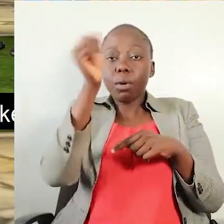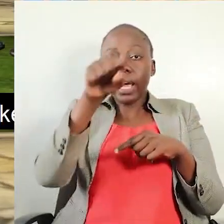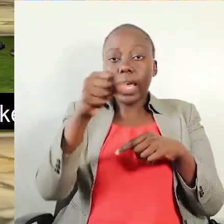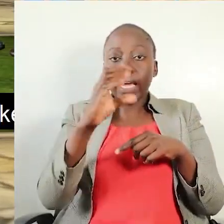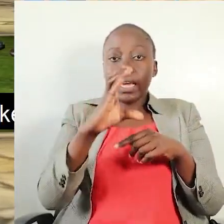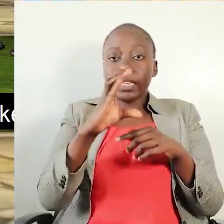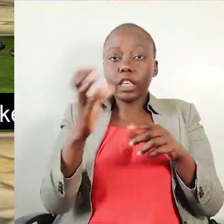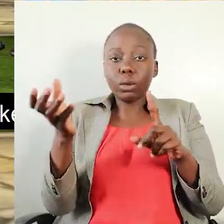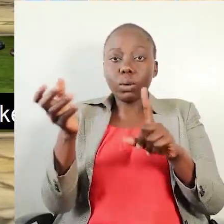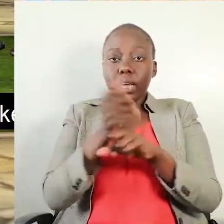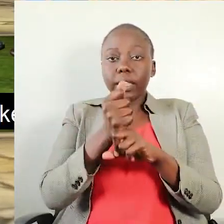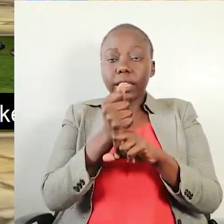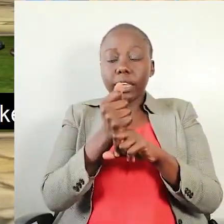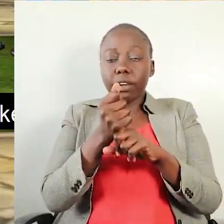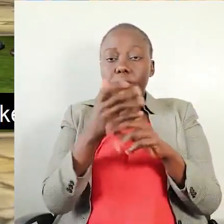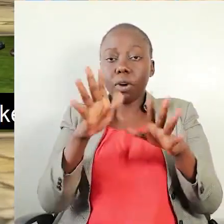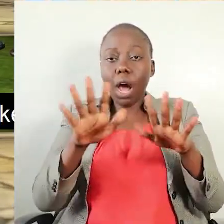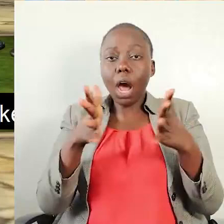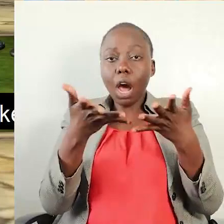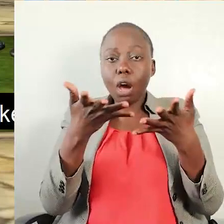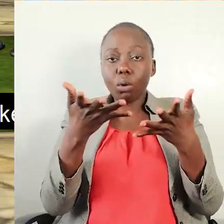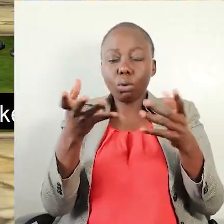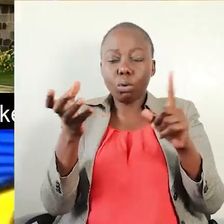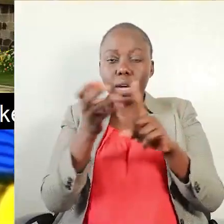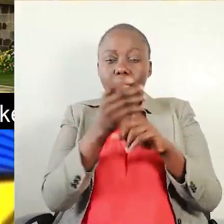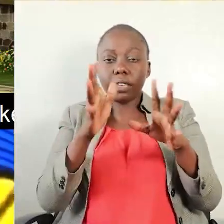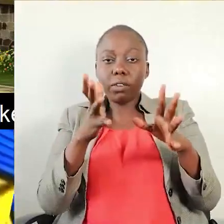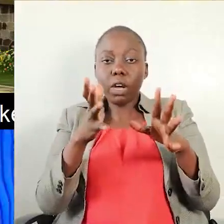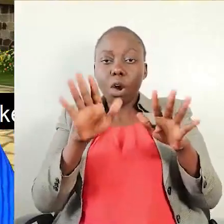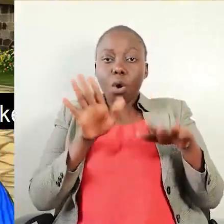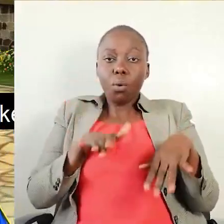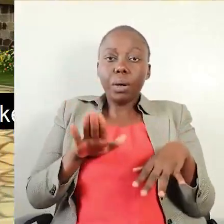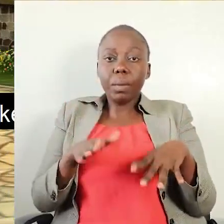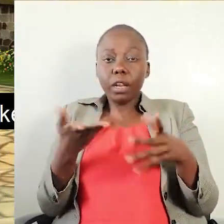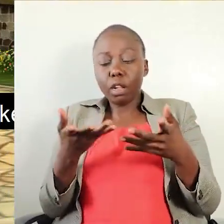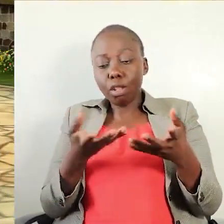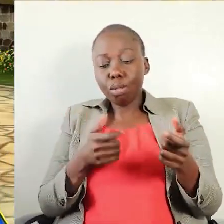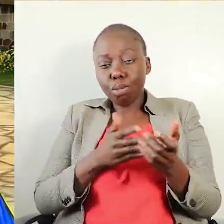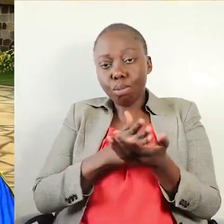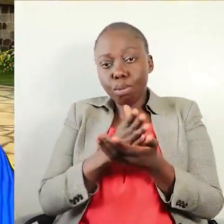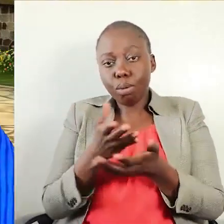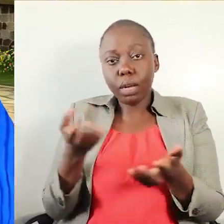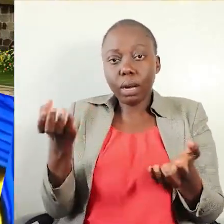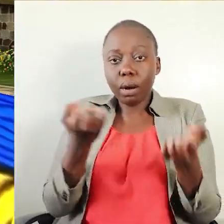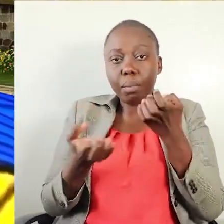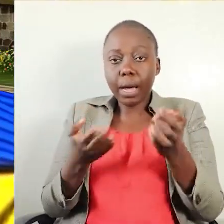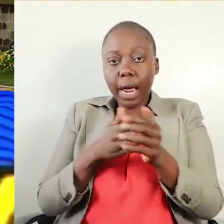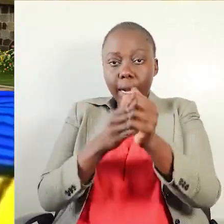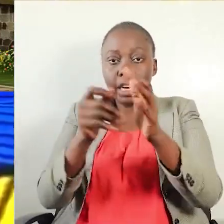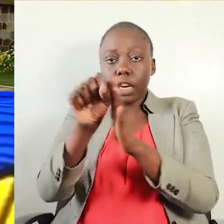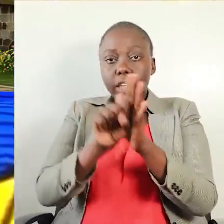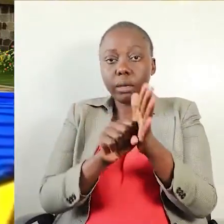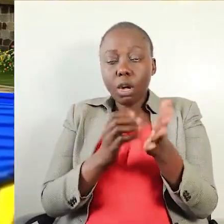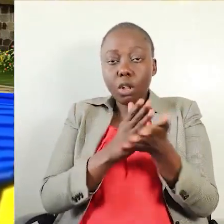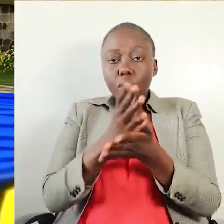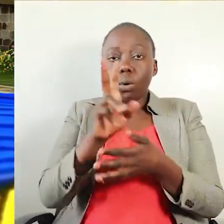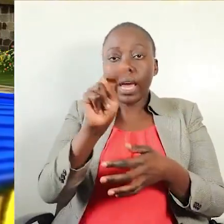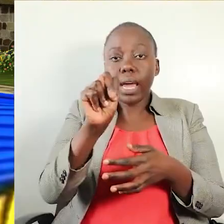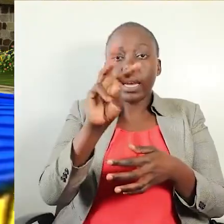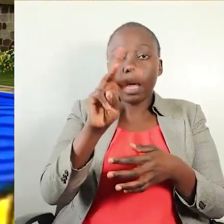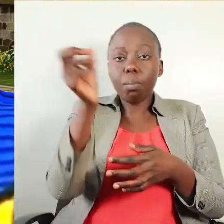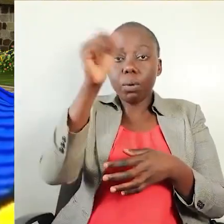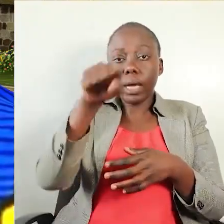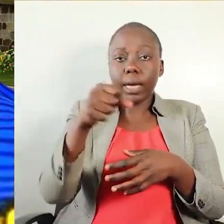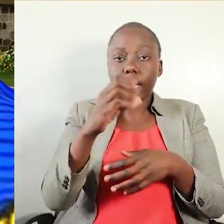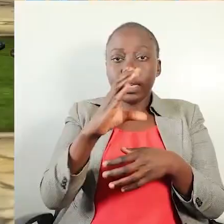kutekeleza hatuwa mbalimbali juya uweze shaji, wa wanawake kiuchumi, uongozi na utawala kupitia watu wa